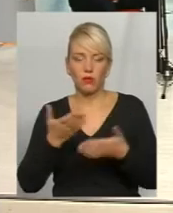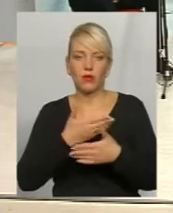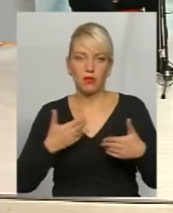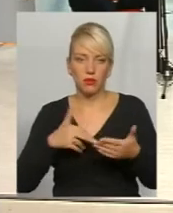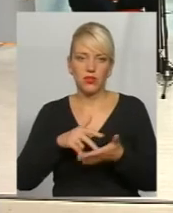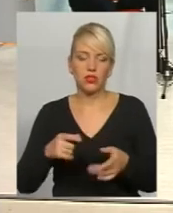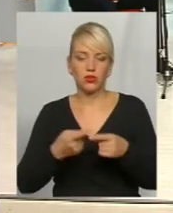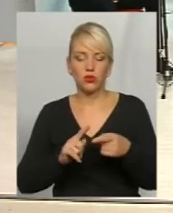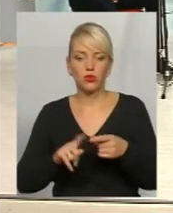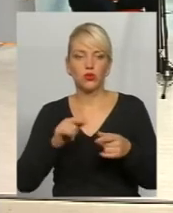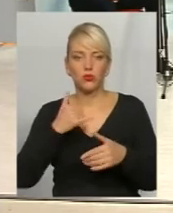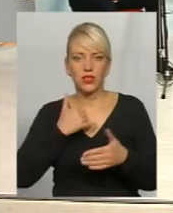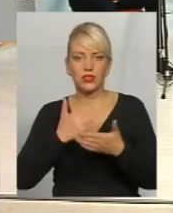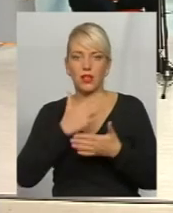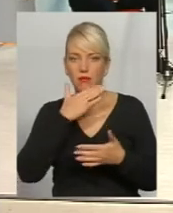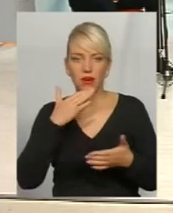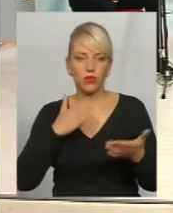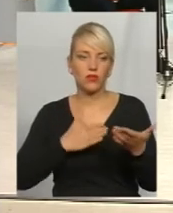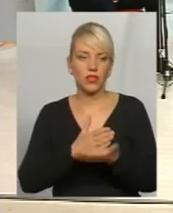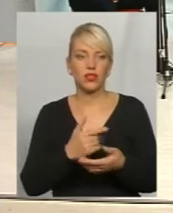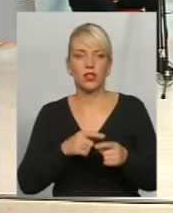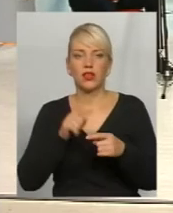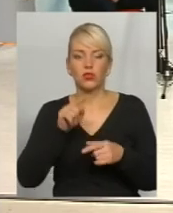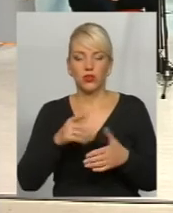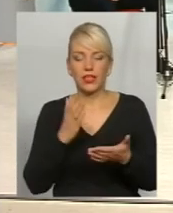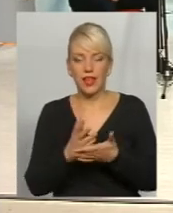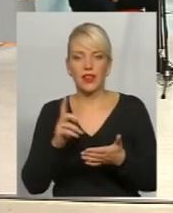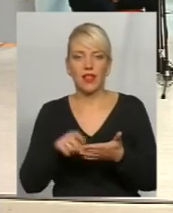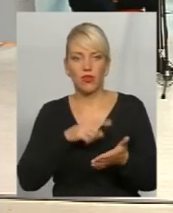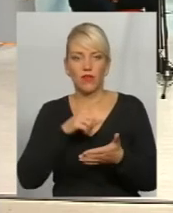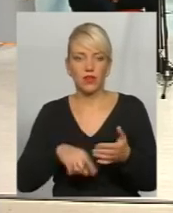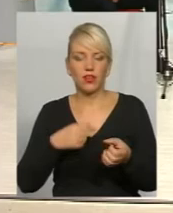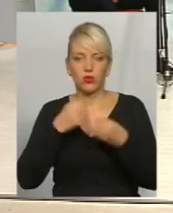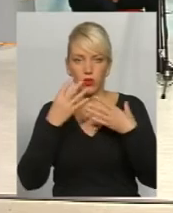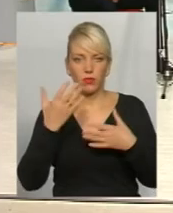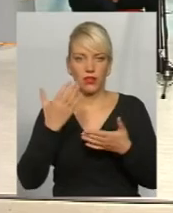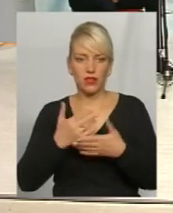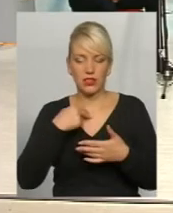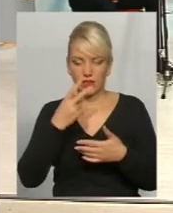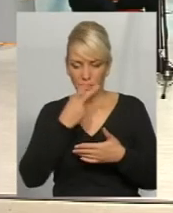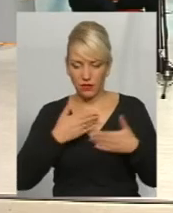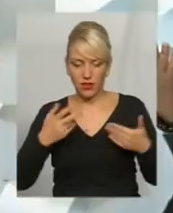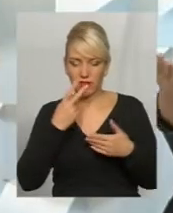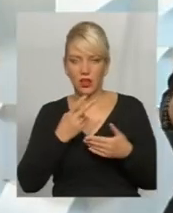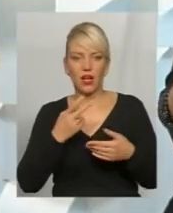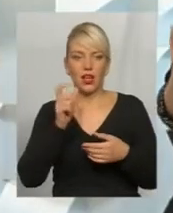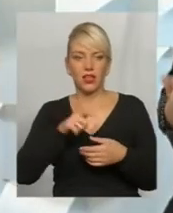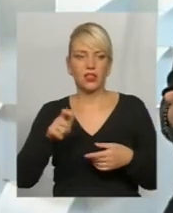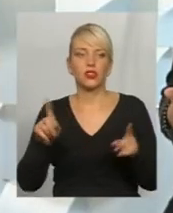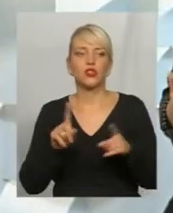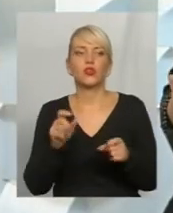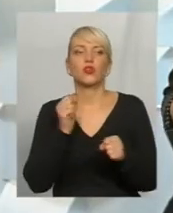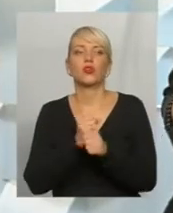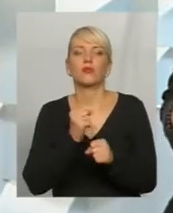багато варіантів. Але до того, до того, до того є недовіра. От в нас зараз дивляться телеглядачі. Ми маємо відповісти на питання, що ж